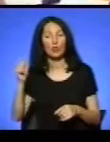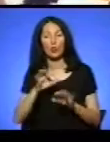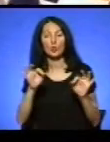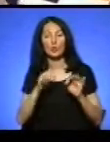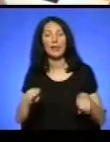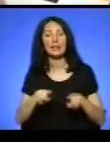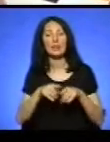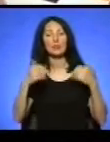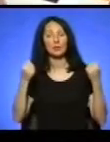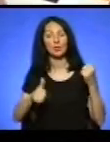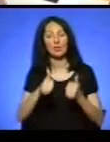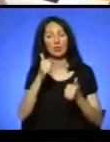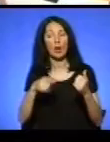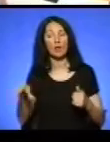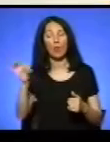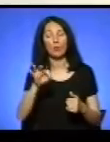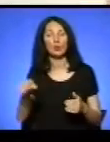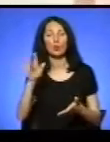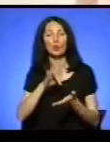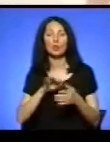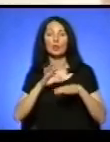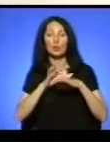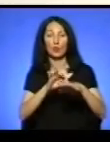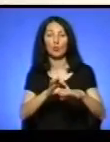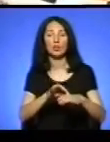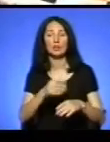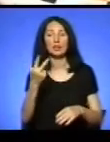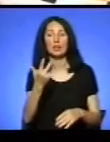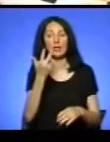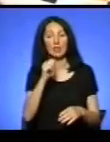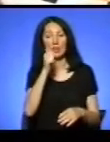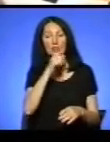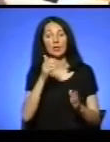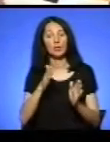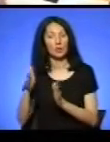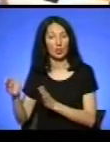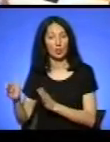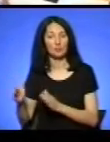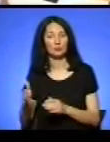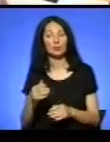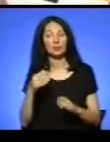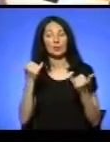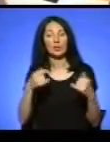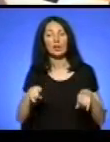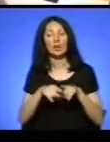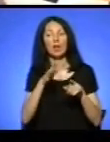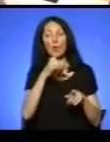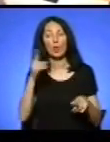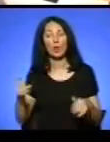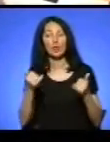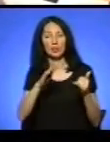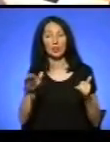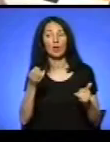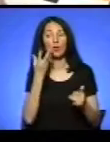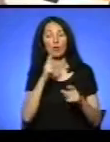спортивні змагання в обласному центрі проводять третій рік поспіль. Зараз така пора для дітей, коли вони зараз не ходять до школи,